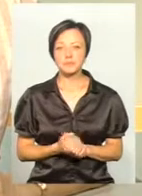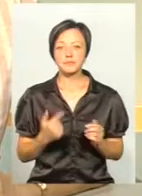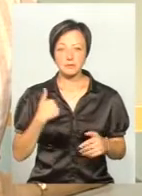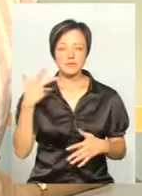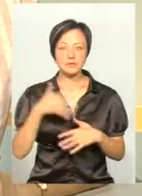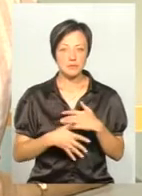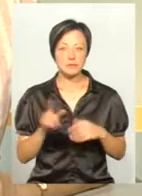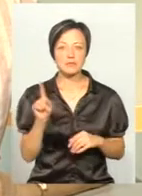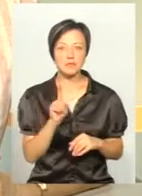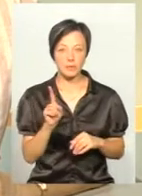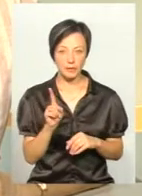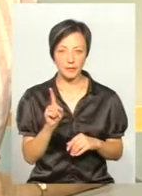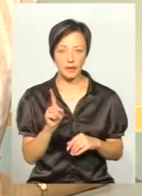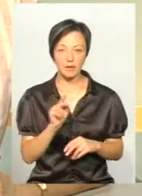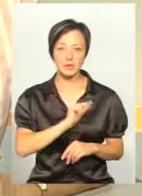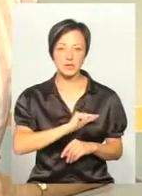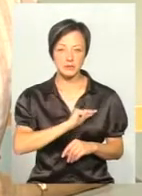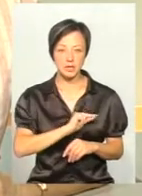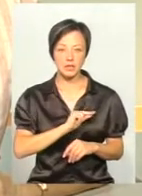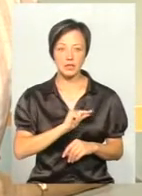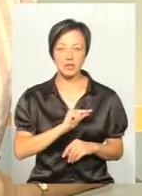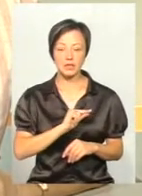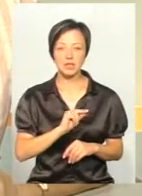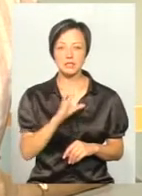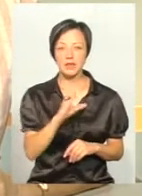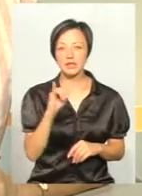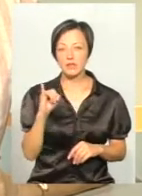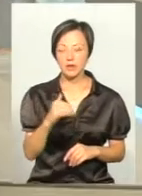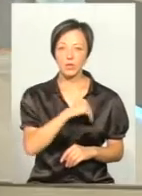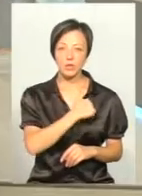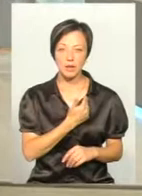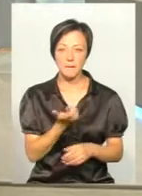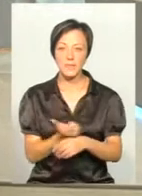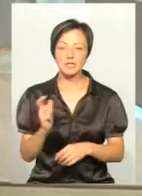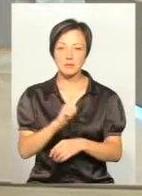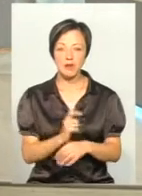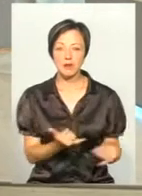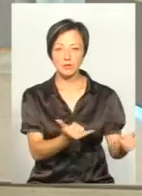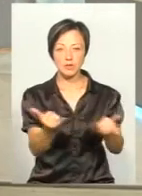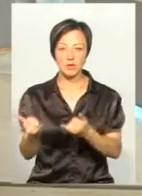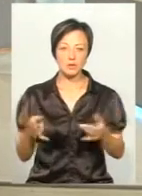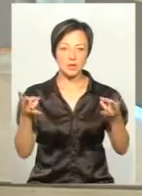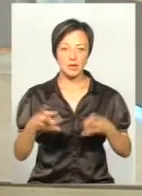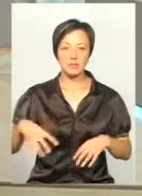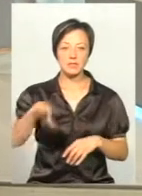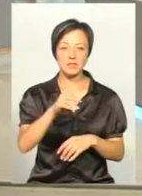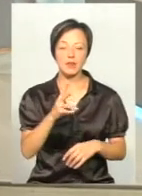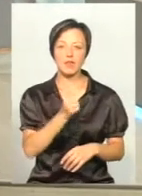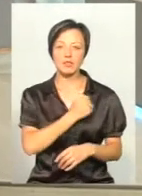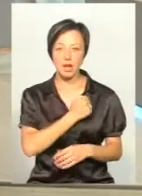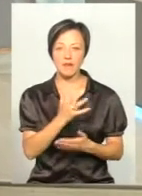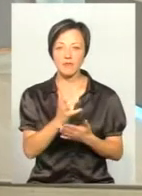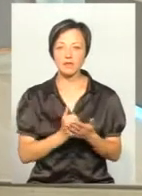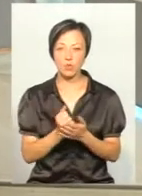розумію, що працівники і безпосередньо Ставана Івановна хотіла би максимально задовільняти потреби усіх, але, на жаль, у